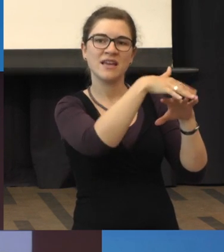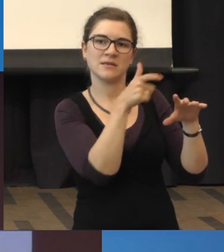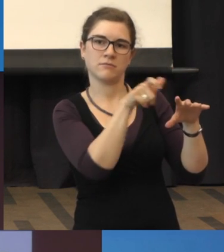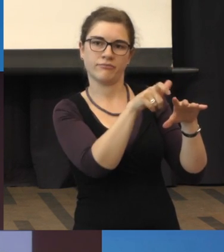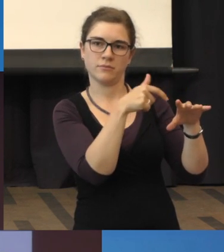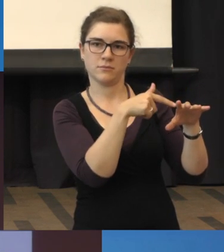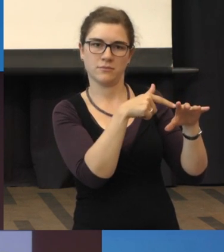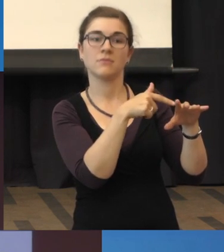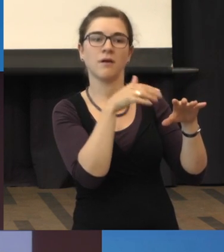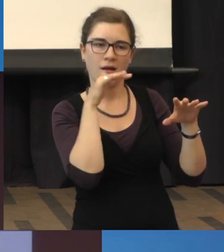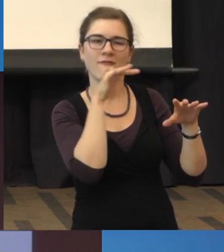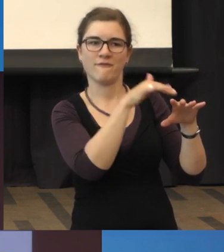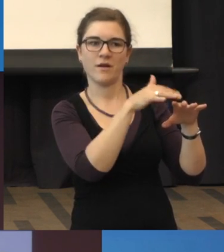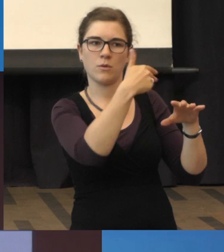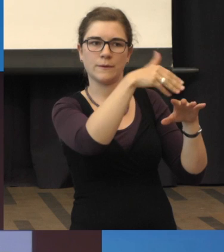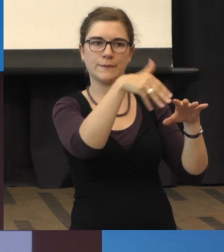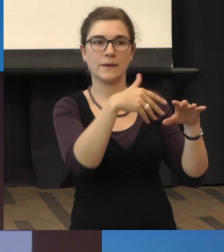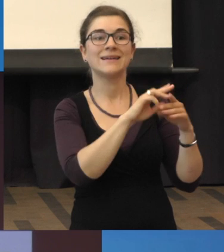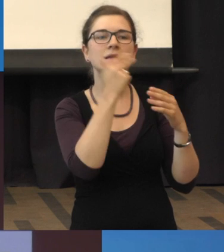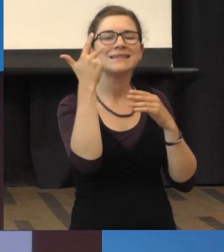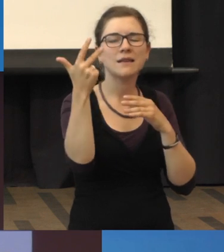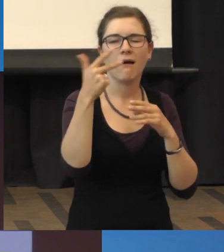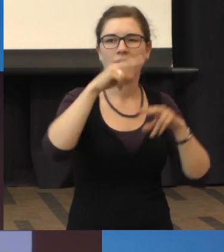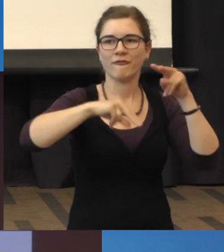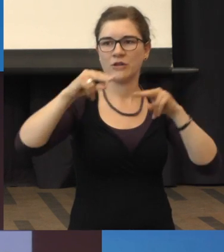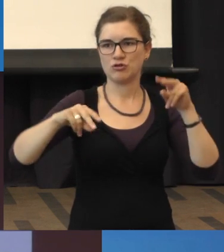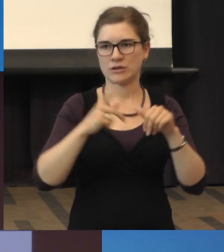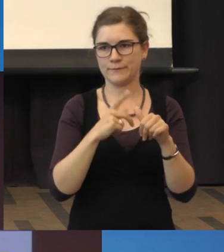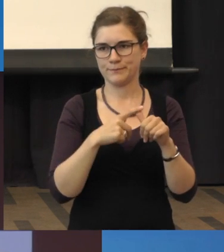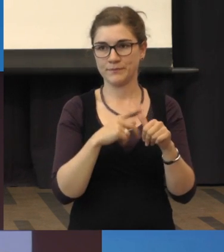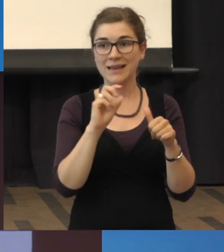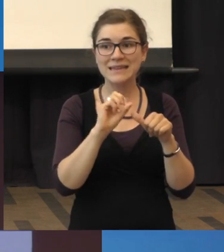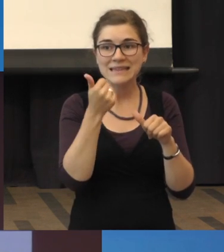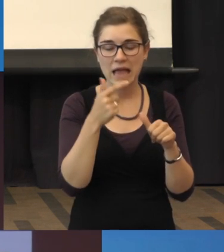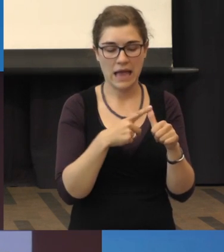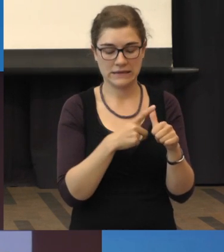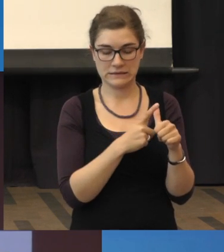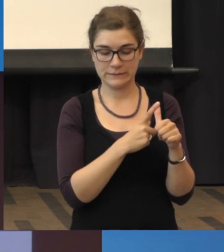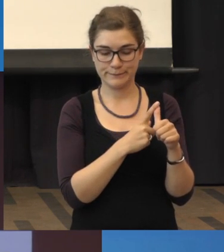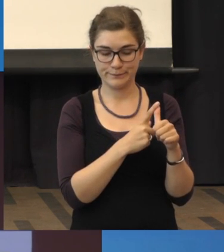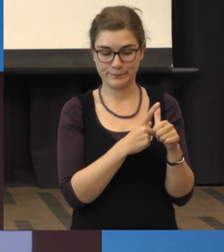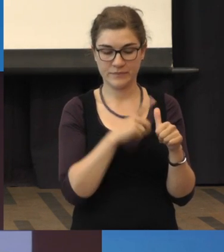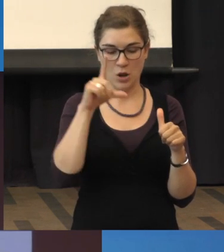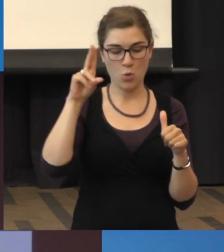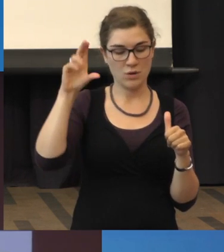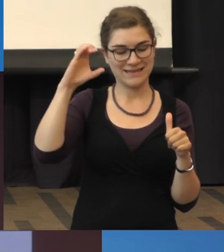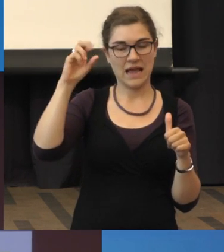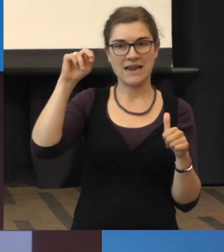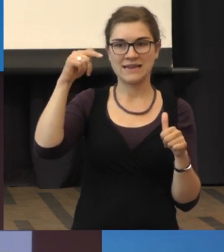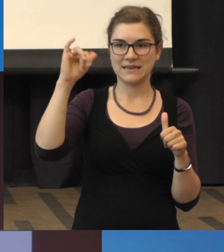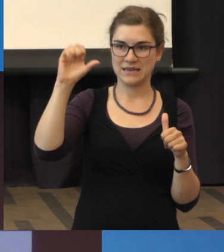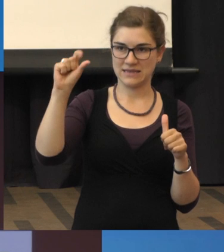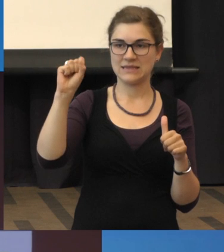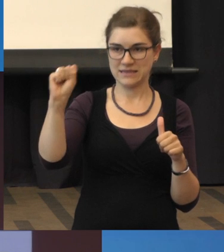Und da gibt es drei verschiedene. Das erste, was da auf den Markt kam, war das Lucentis von der